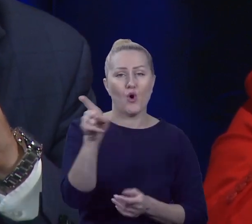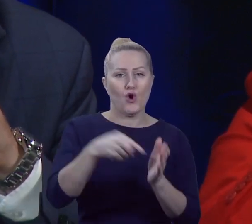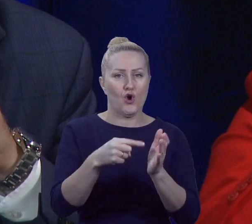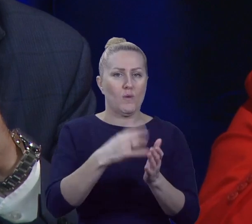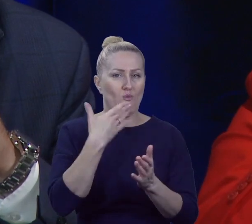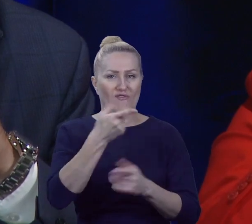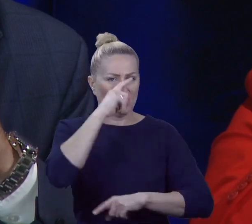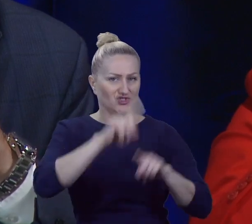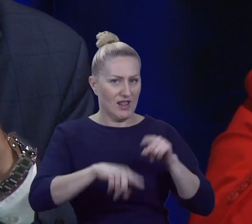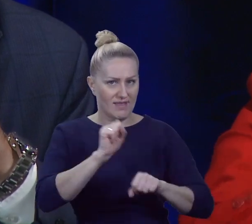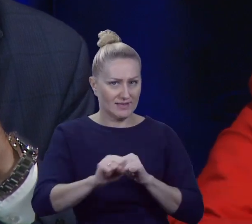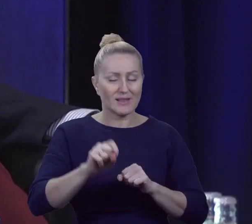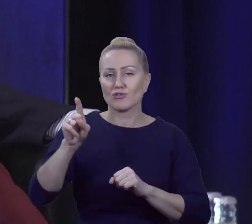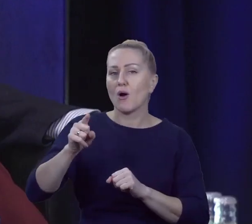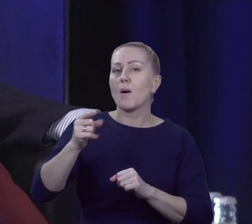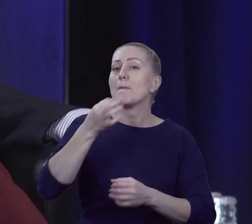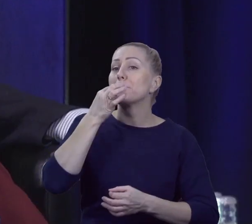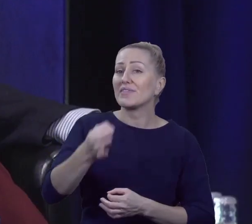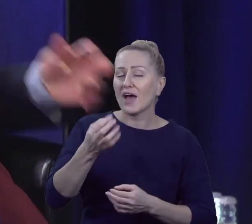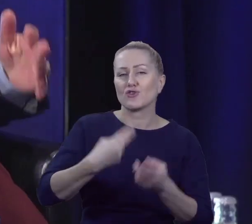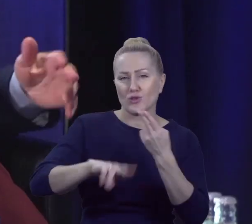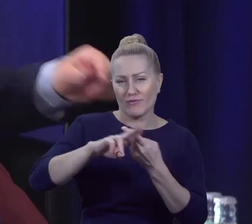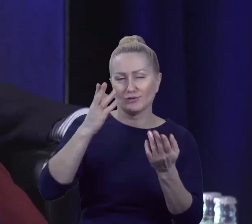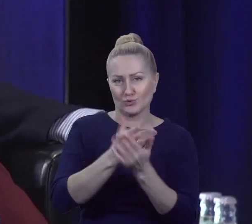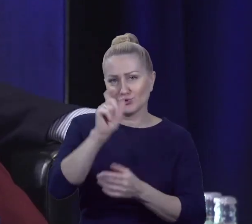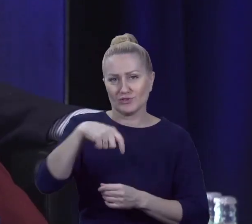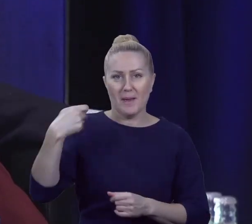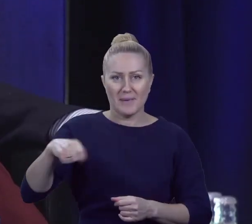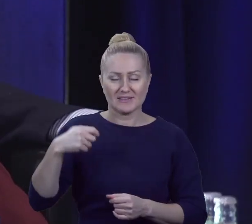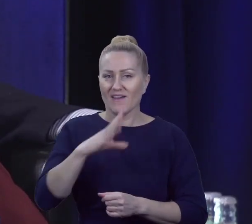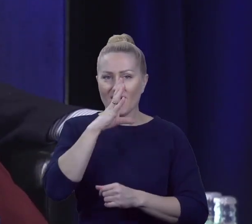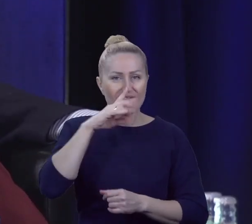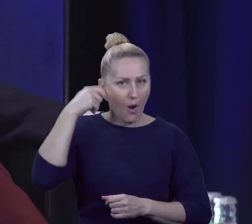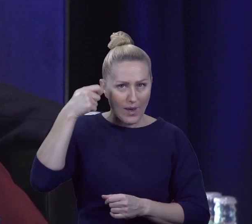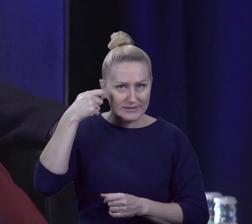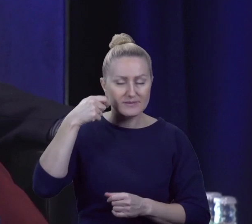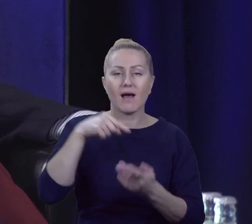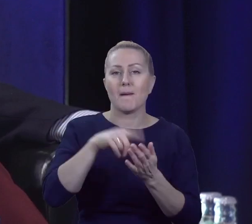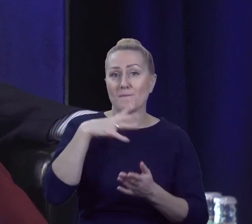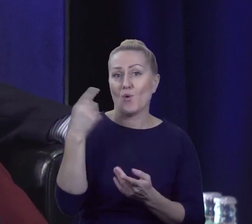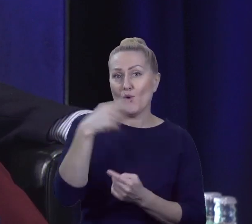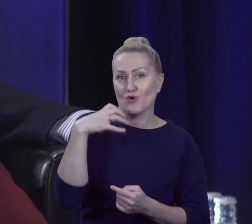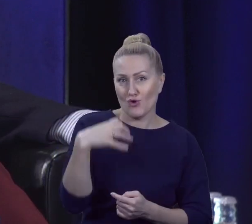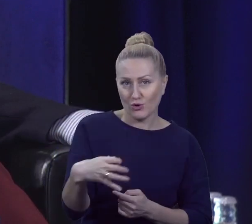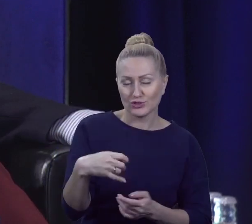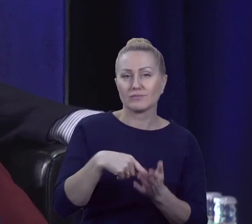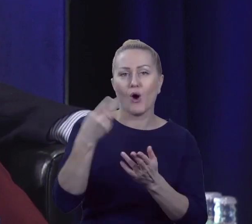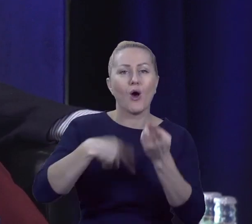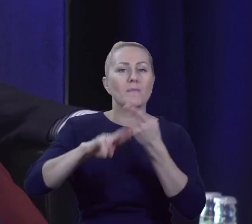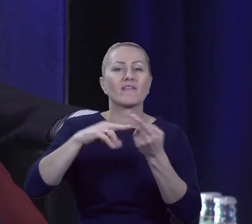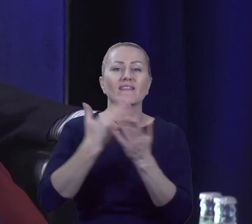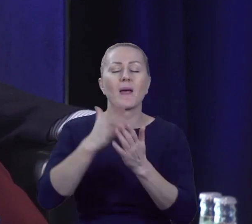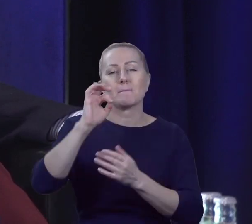na to pytanie w pewnym sensie odpowiedział wczoraj prezydent Lech Wałęsa, który był gościem kongresu i powiedział, no dlatego, że ludzie nie